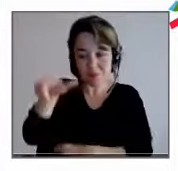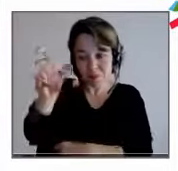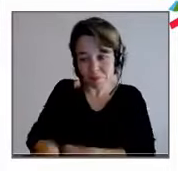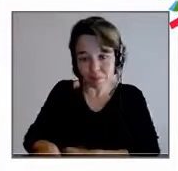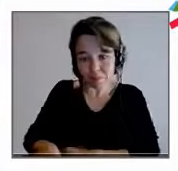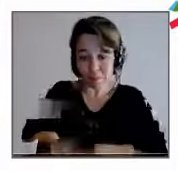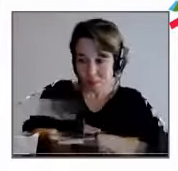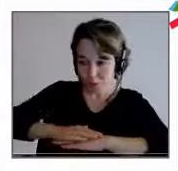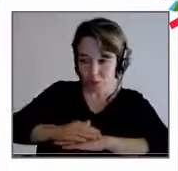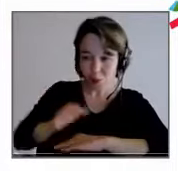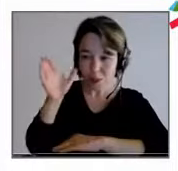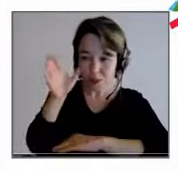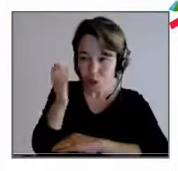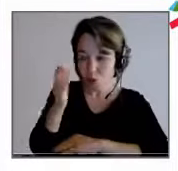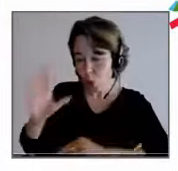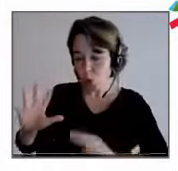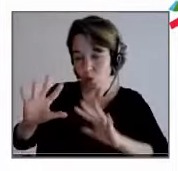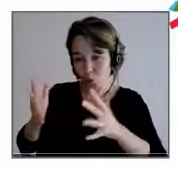comprendre.